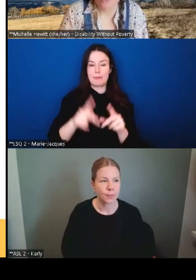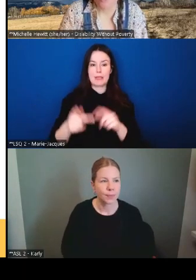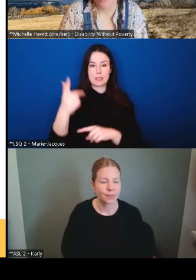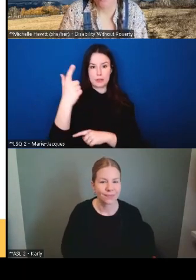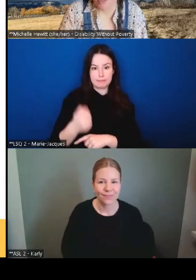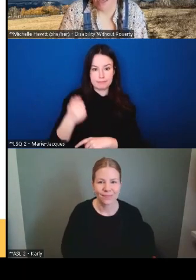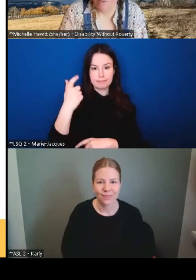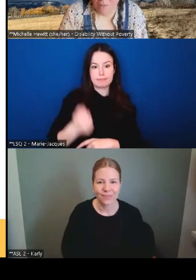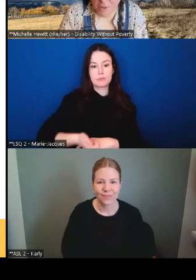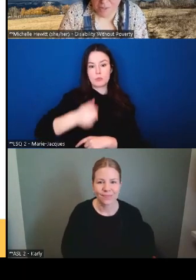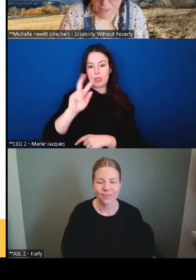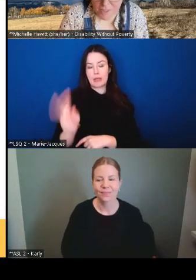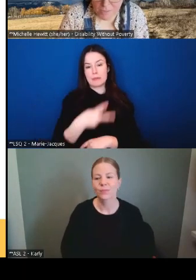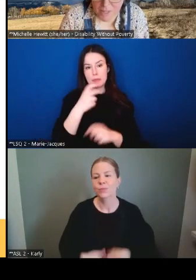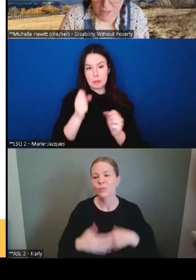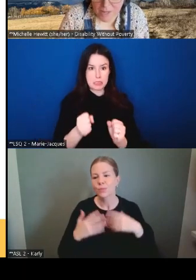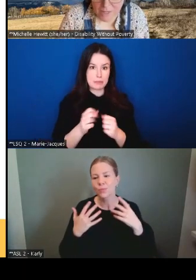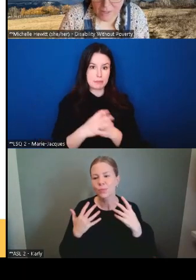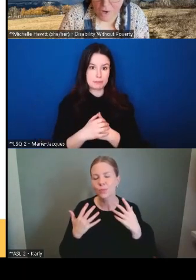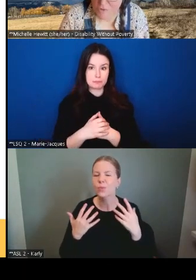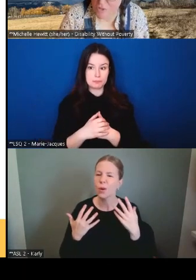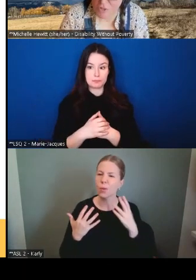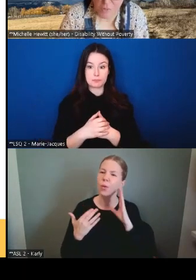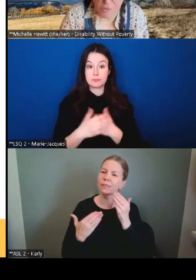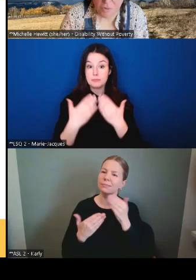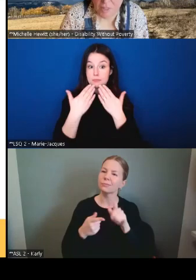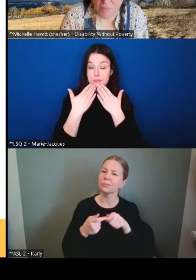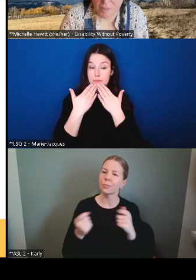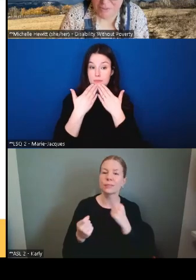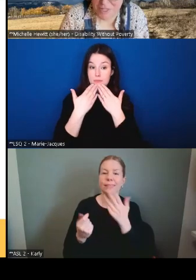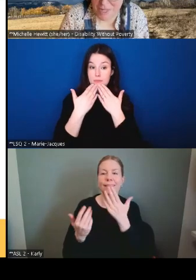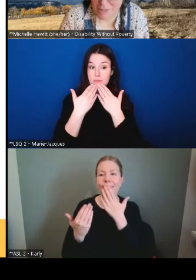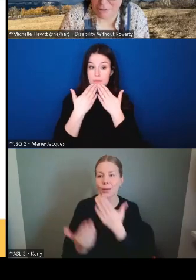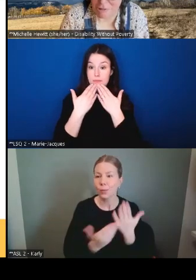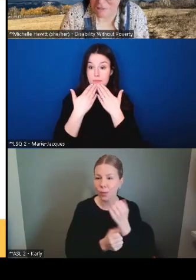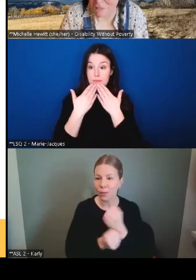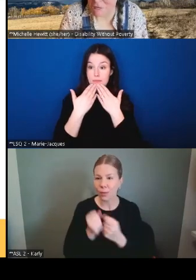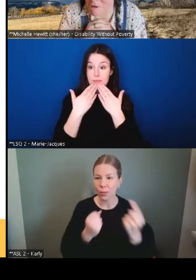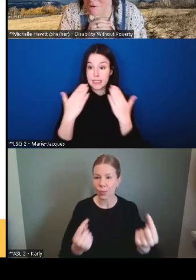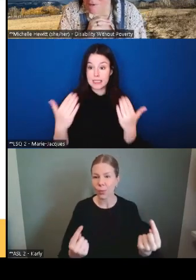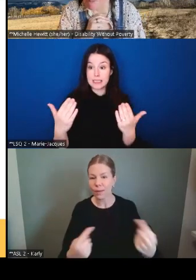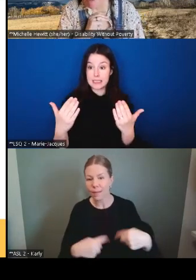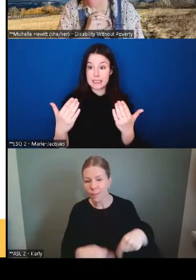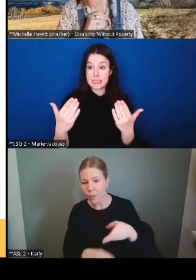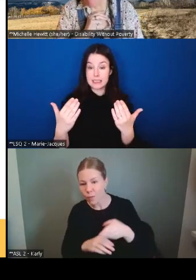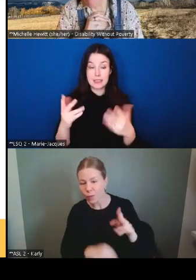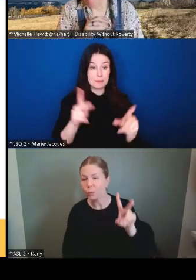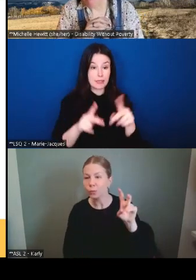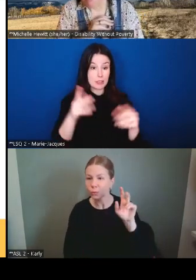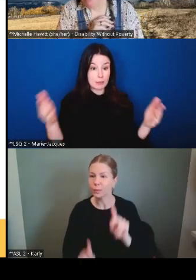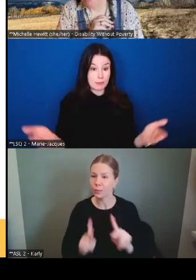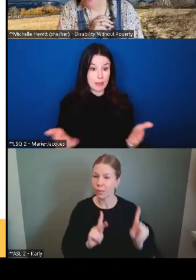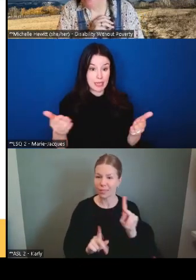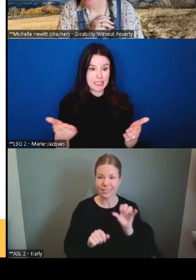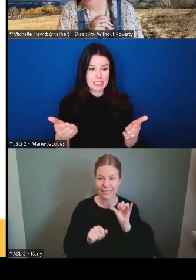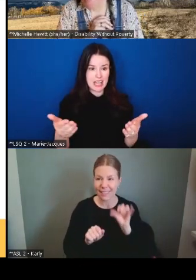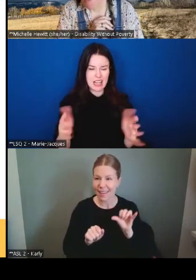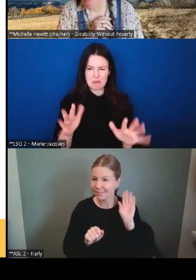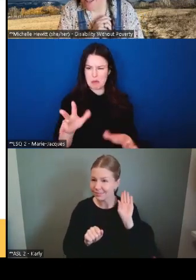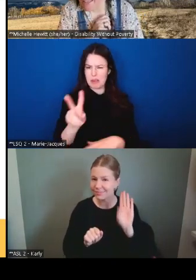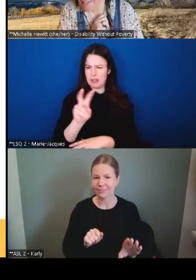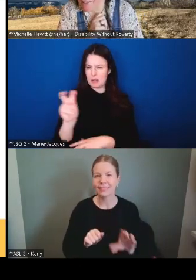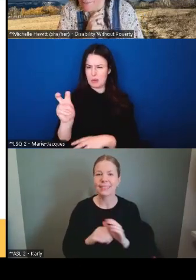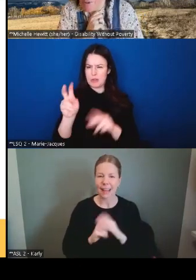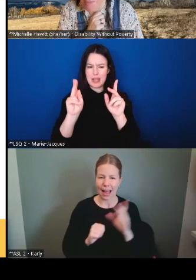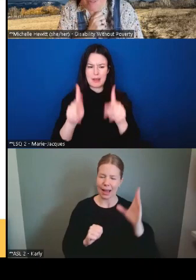aussi rapidement que possible. Et donc, j'aimerais remercier tous ceux et celles qui ont été ici. Il y a plus de 200 personnes